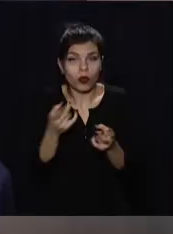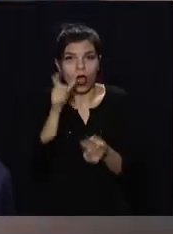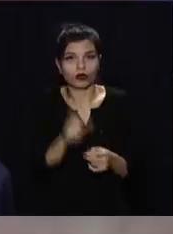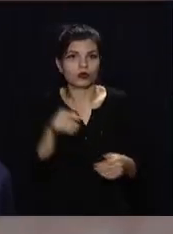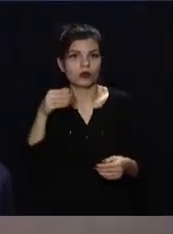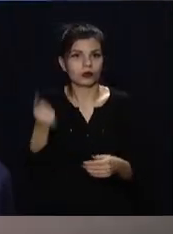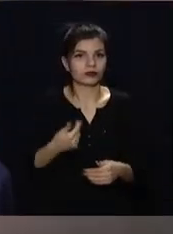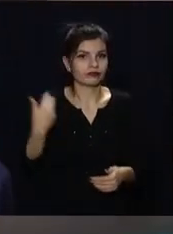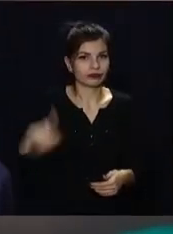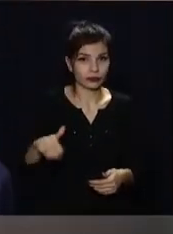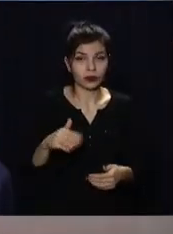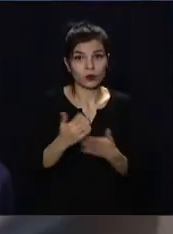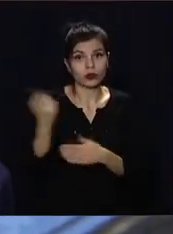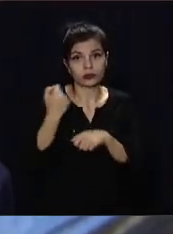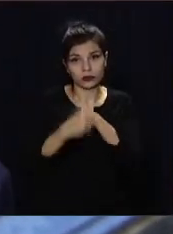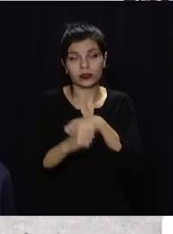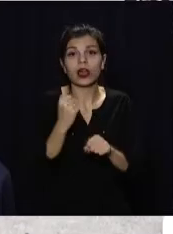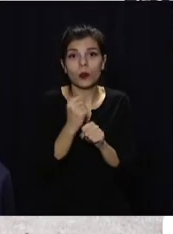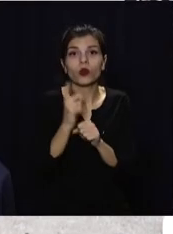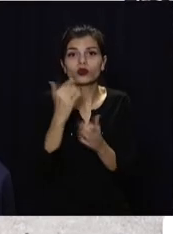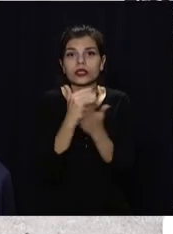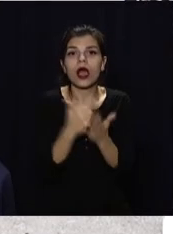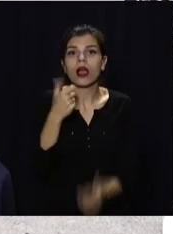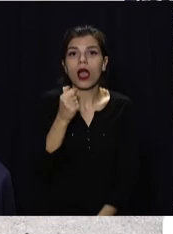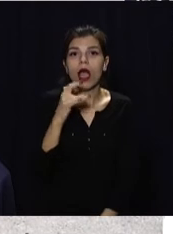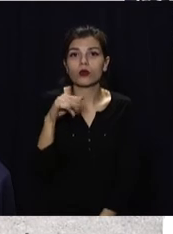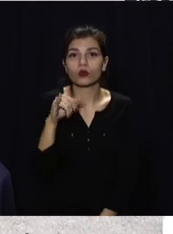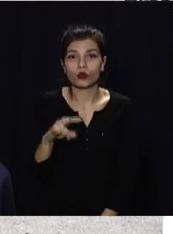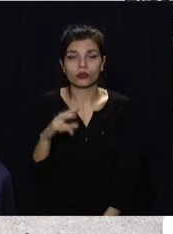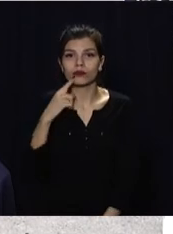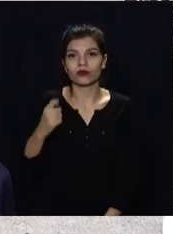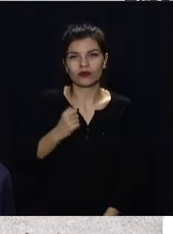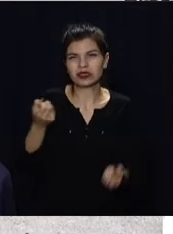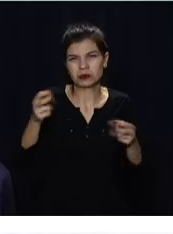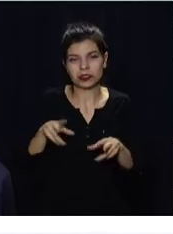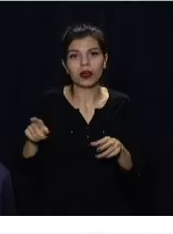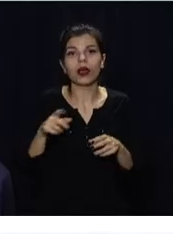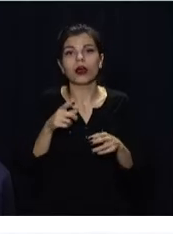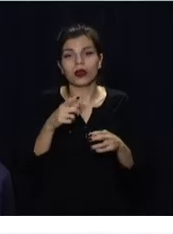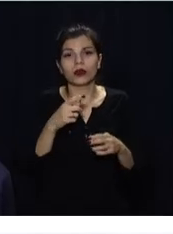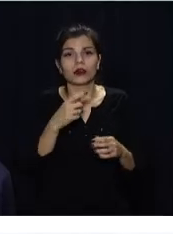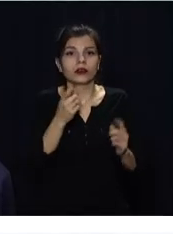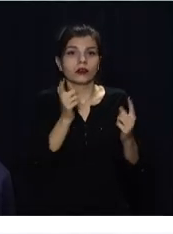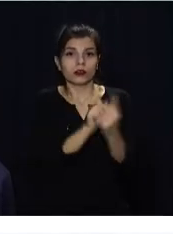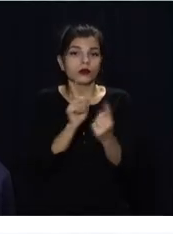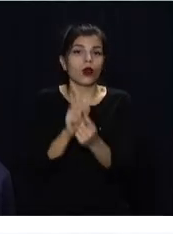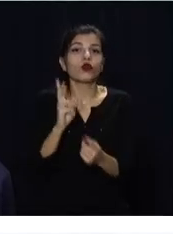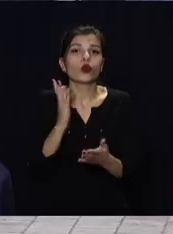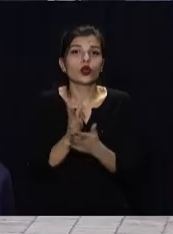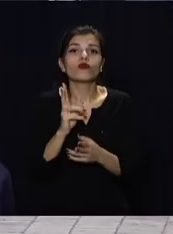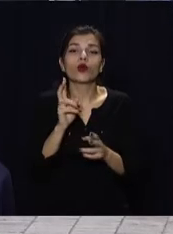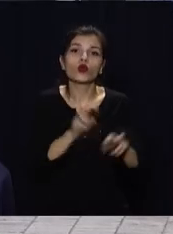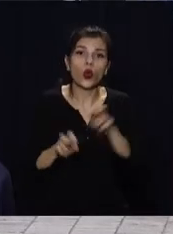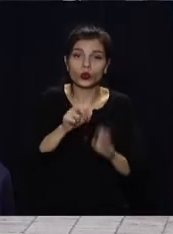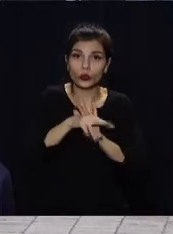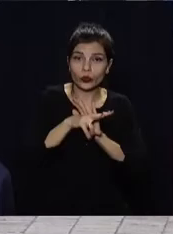працюють з правоохоронцями та міською радою. Ефективно працює і система Гарпун. За її допомогою затримують транспорт неплатників та тих, хто